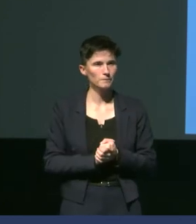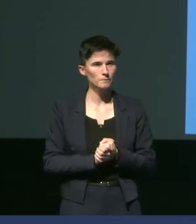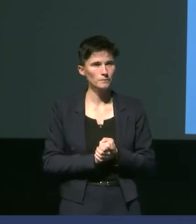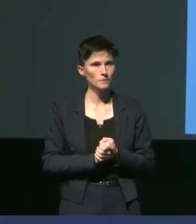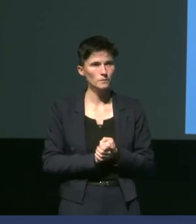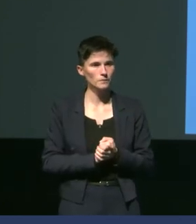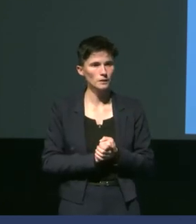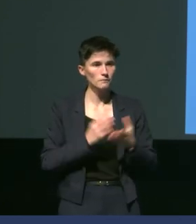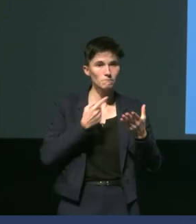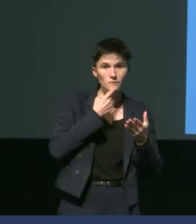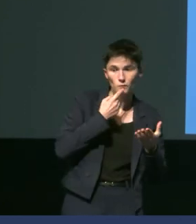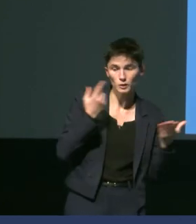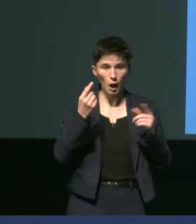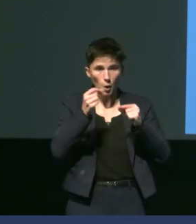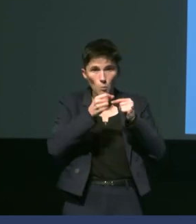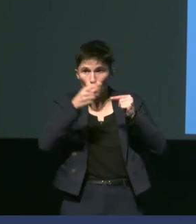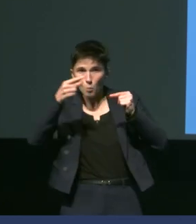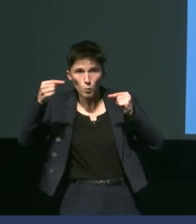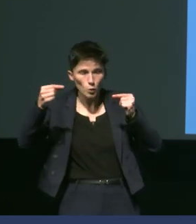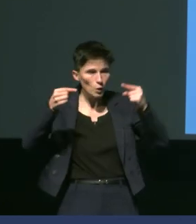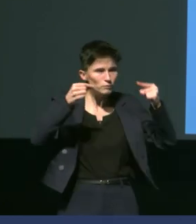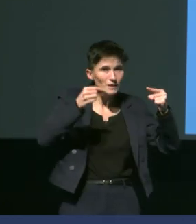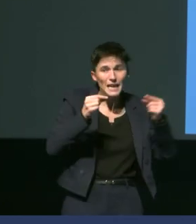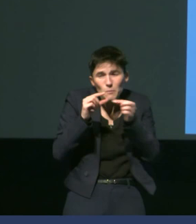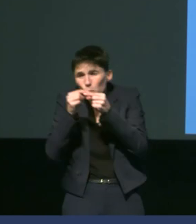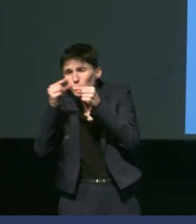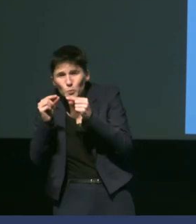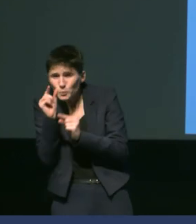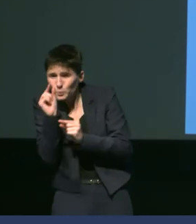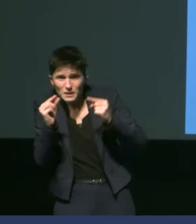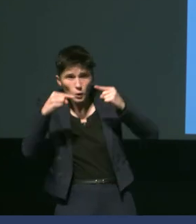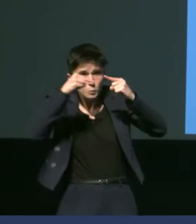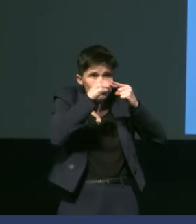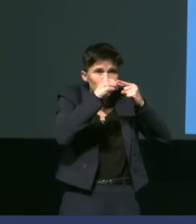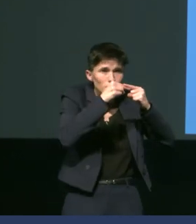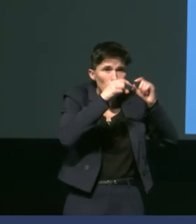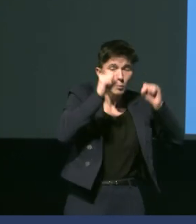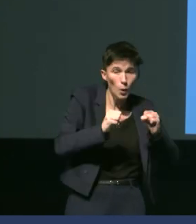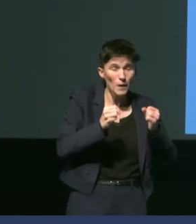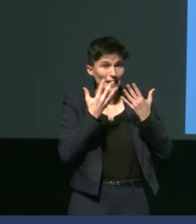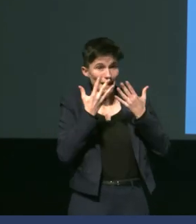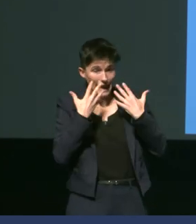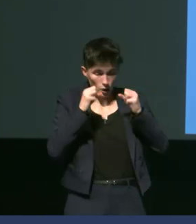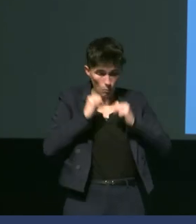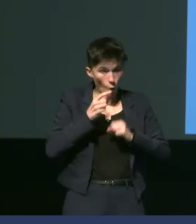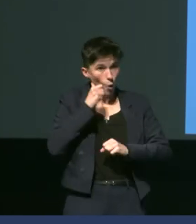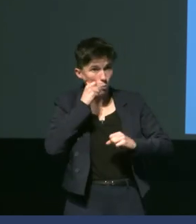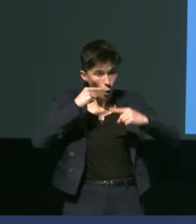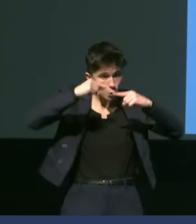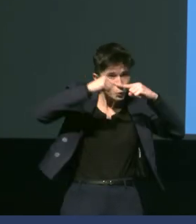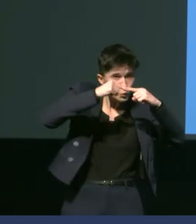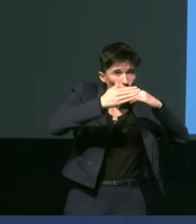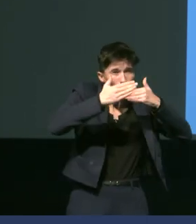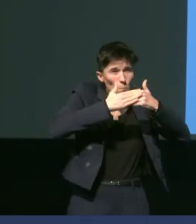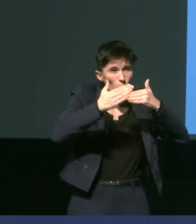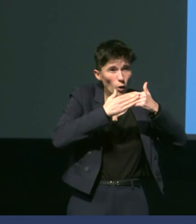à une plume mule c'est à dire une plume plus petite il va permettre de retenir l'air au plus proche de la peau qu'en fait on va avoir une couche